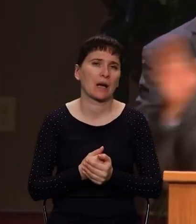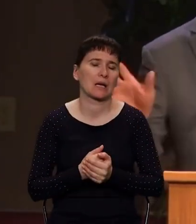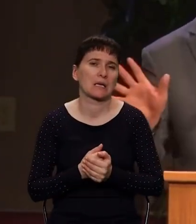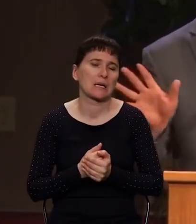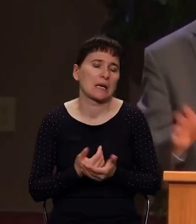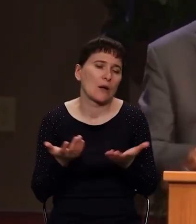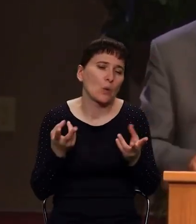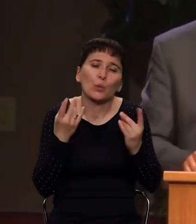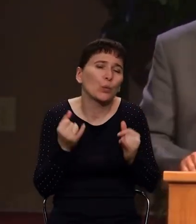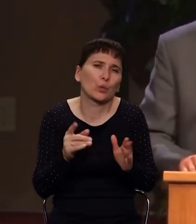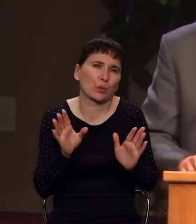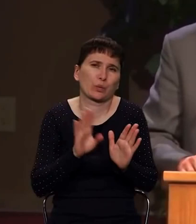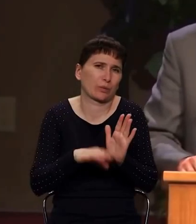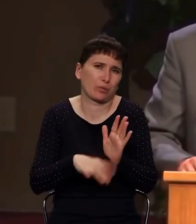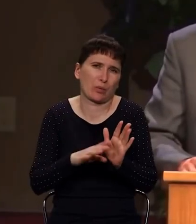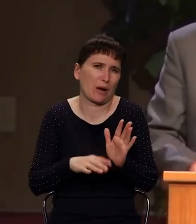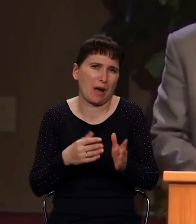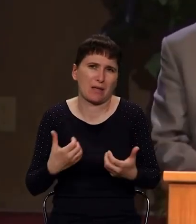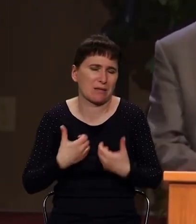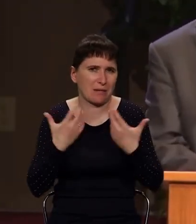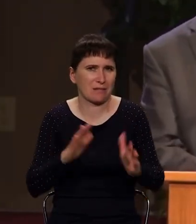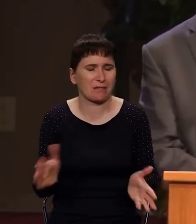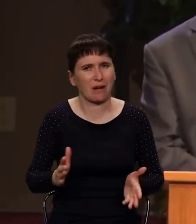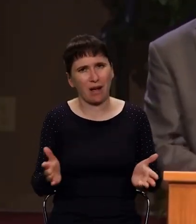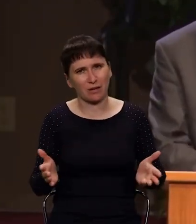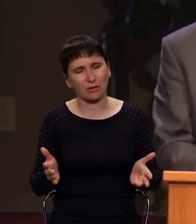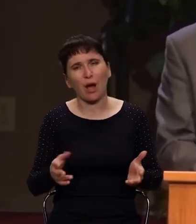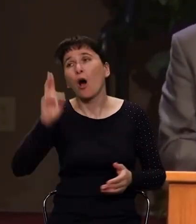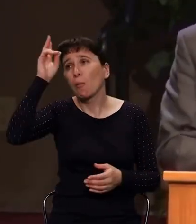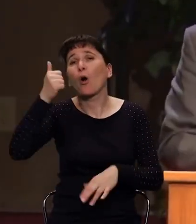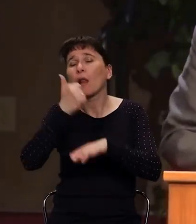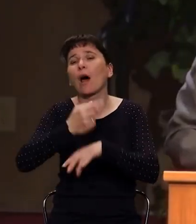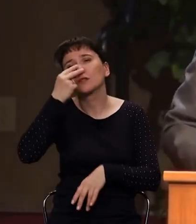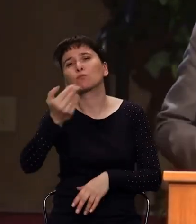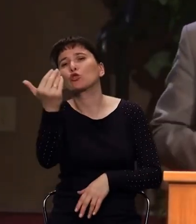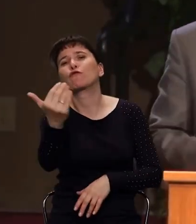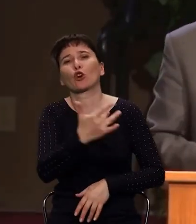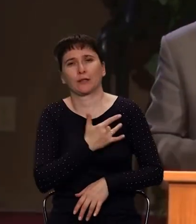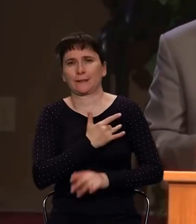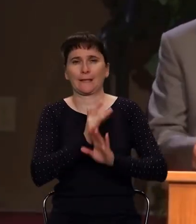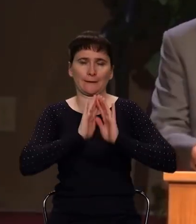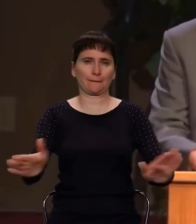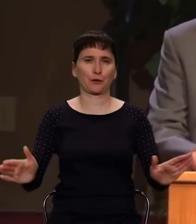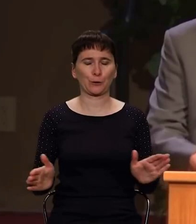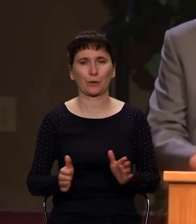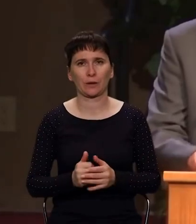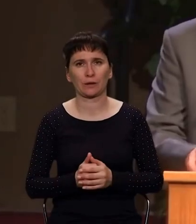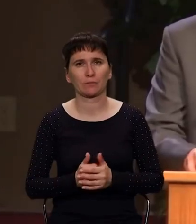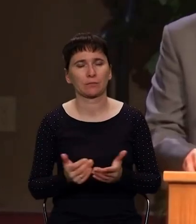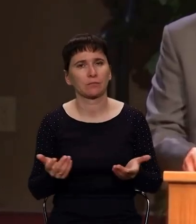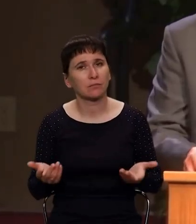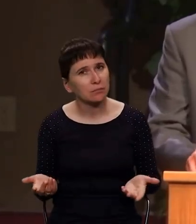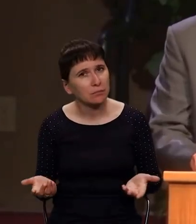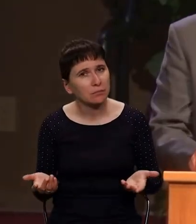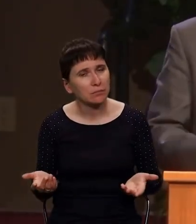С разумытыми принципами и границами. Говорить, что Бог смотрит только на сердце. Я хотел бы сегодня спросить, почему такая